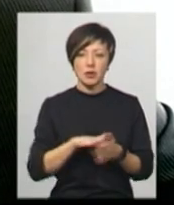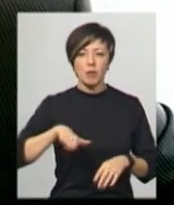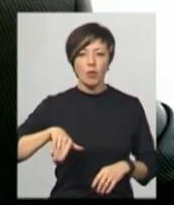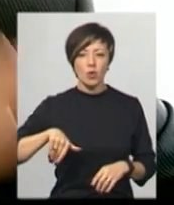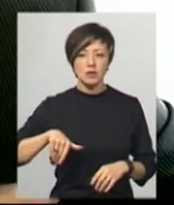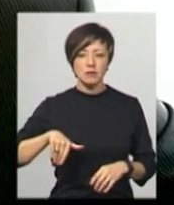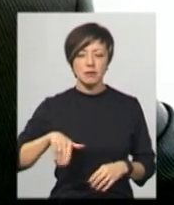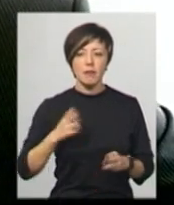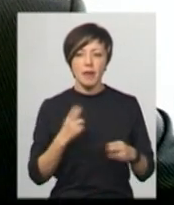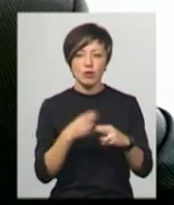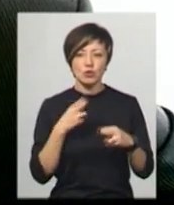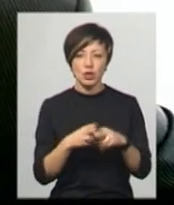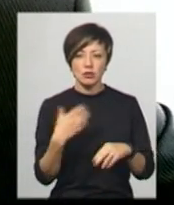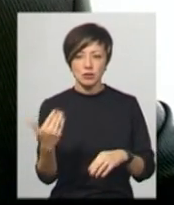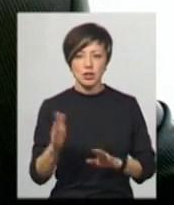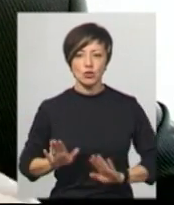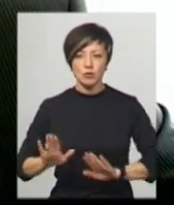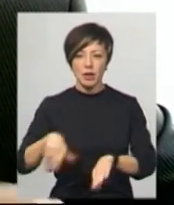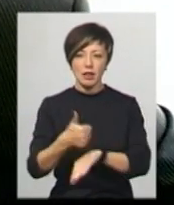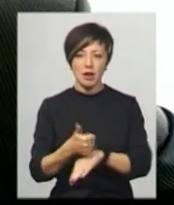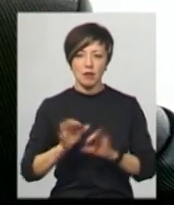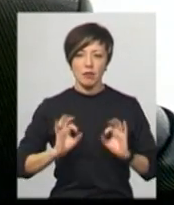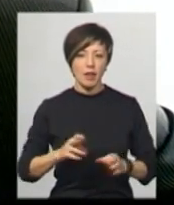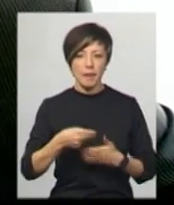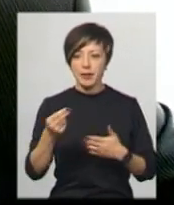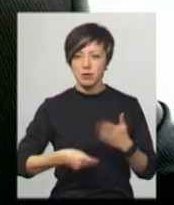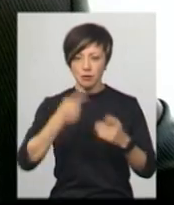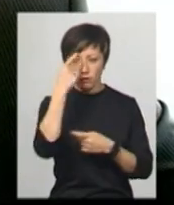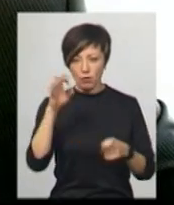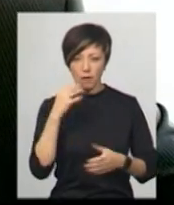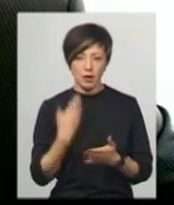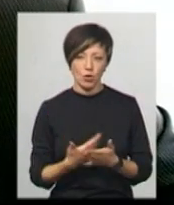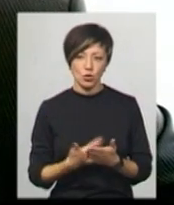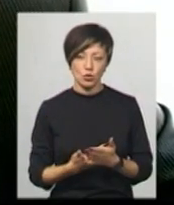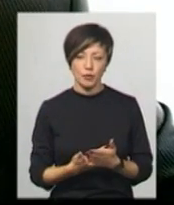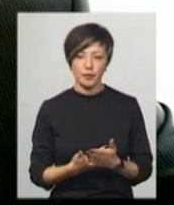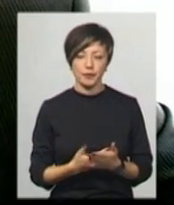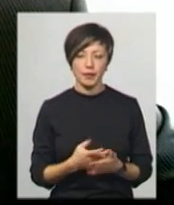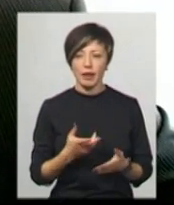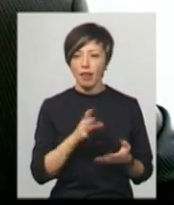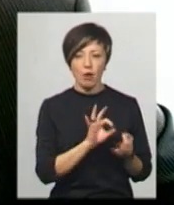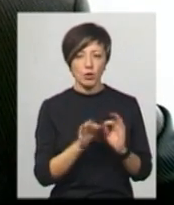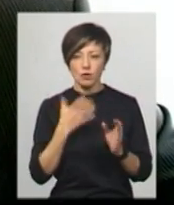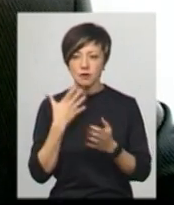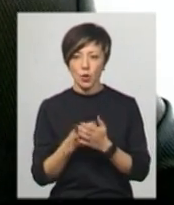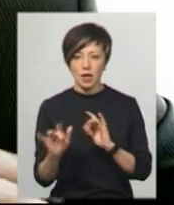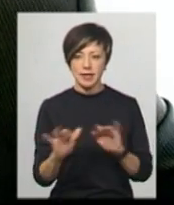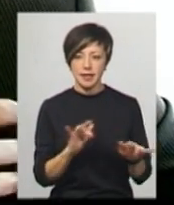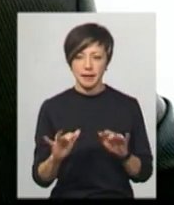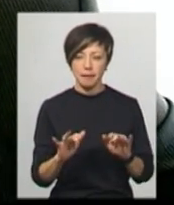Потім перешкоджання зі сторони заступників генерально, які не підписують повідомлення про підозру. Тобто не обґрунтовуючи свої дії.